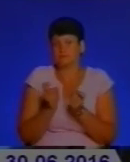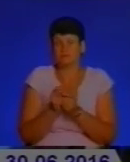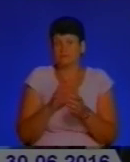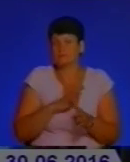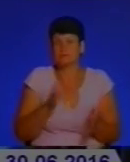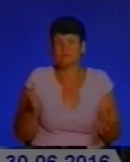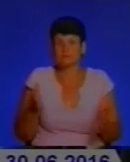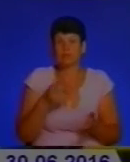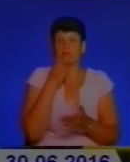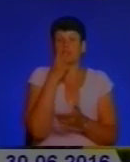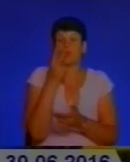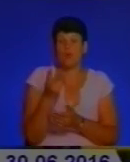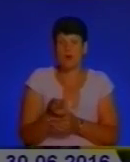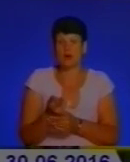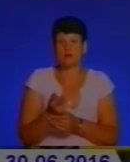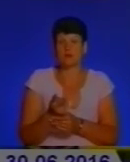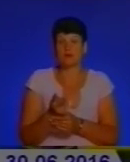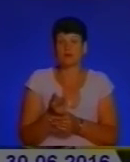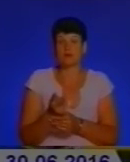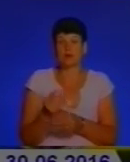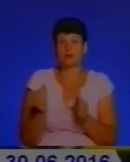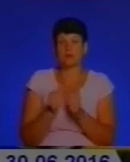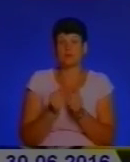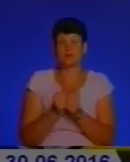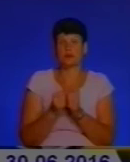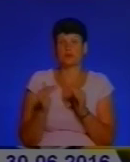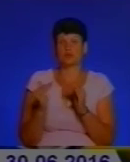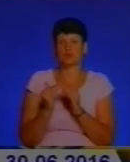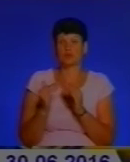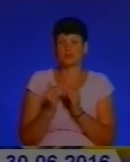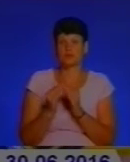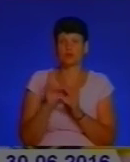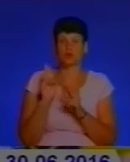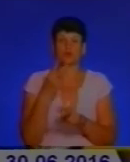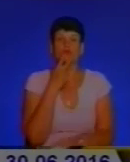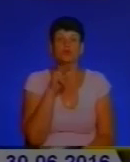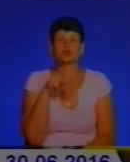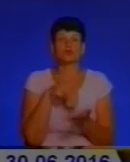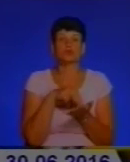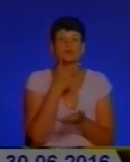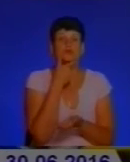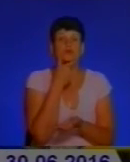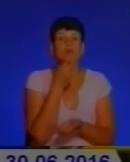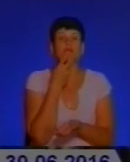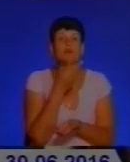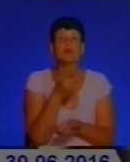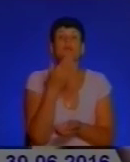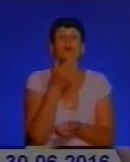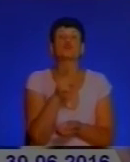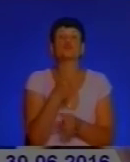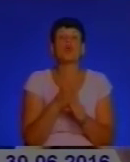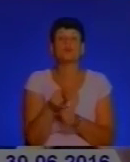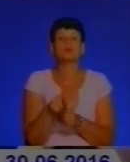що біля нежилого будинку, за моєю будинку приснаблюдає. Кажу, ти що тут робиш?